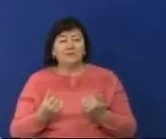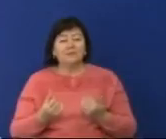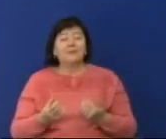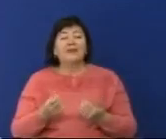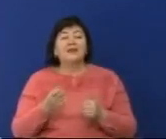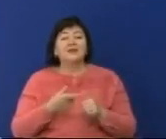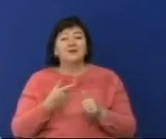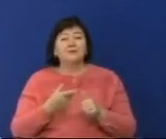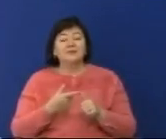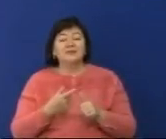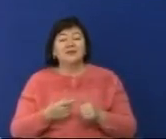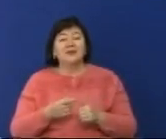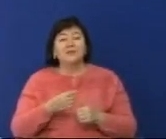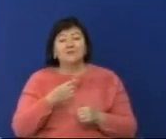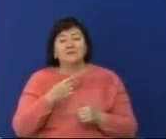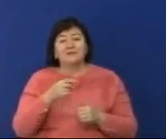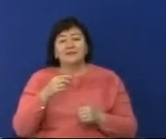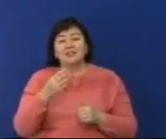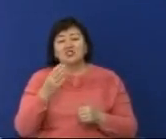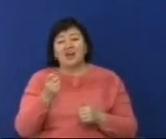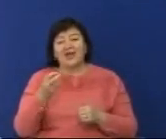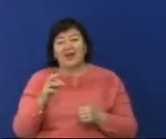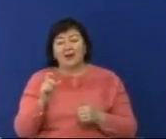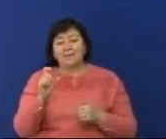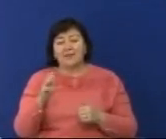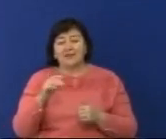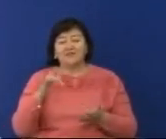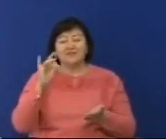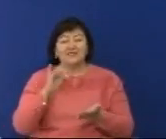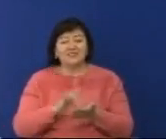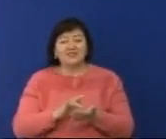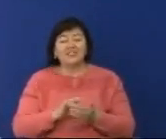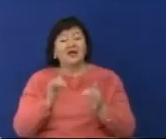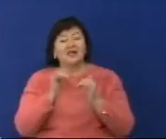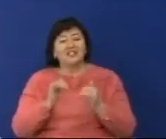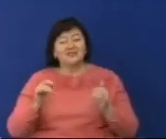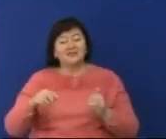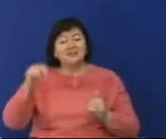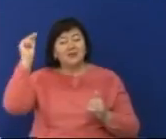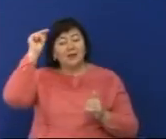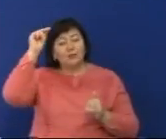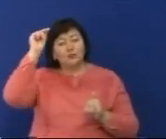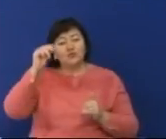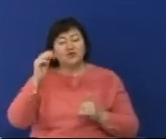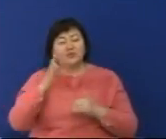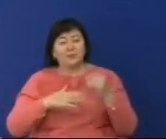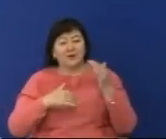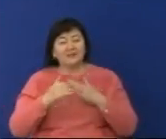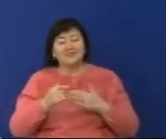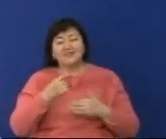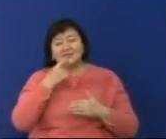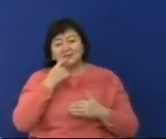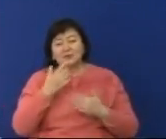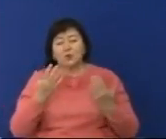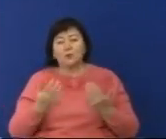Ахметфатындағы тіл қазына ұлттық ғылыми тәжіребелік, орталығының ғалымдары жергілікті сұтаздарға дәрістері оқып тәжіребелік